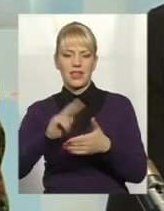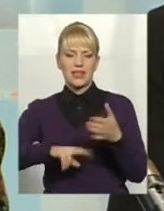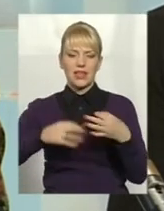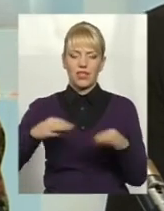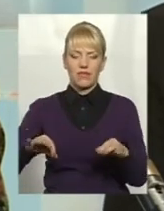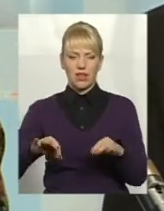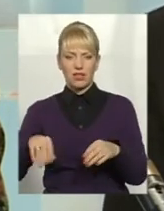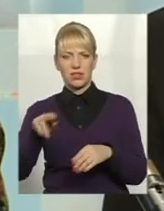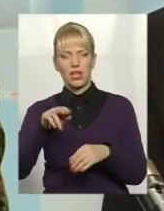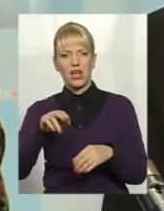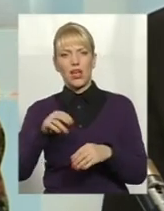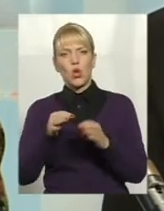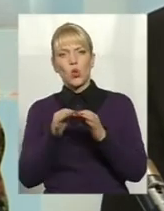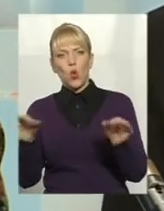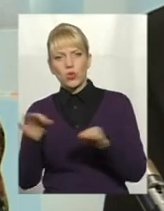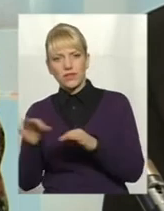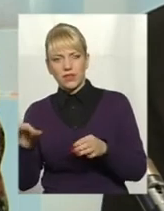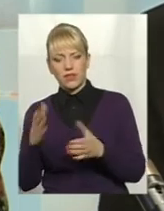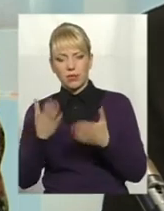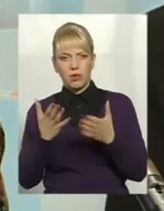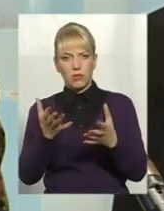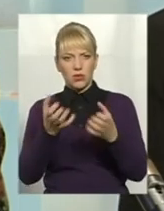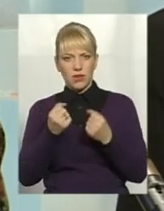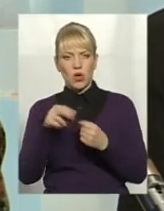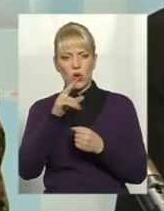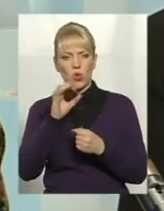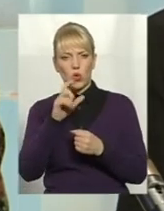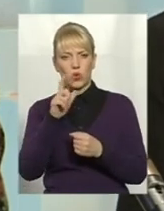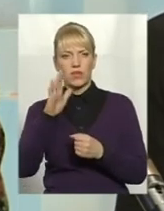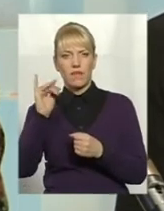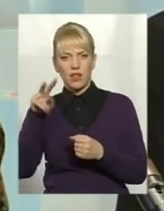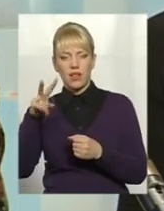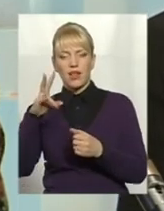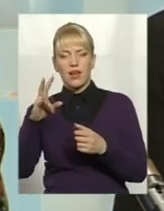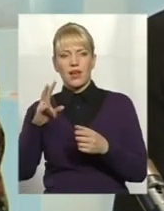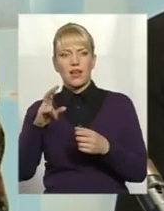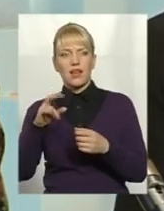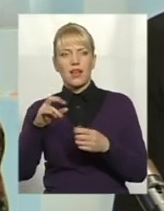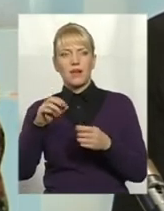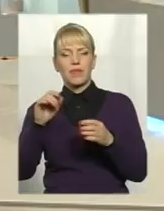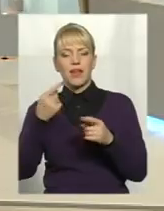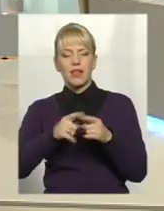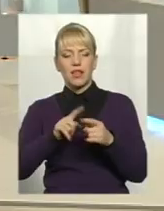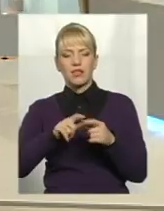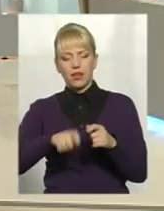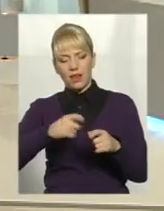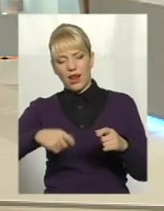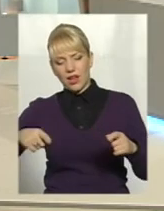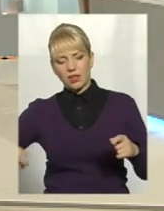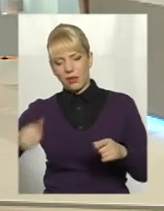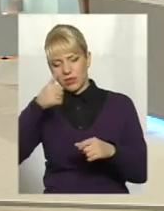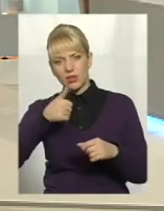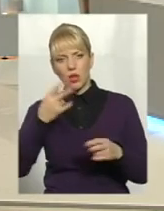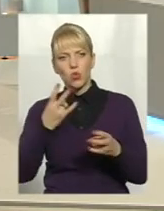дозволи. Повчити дозволу на що-то, розрізнення це длитися місяцем, і треба такі пачки